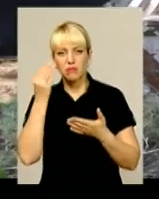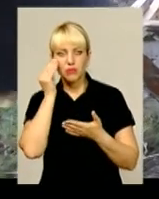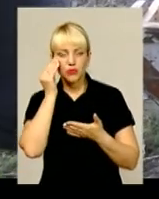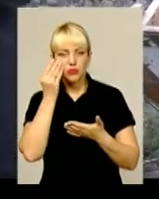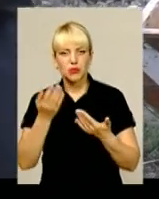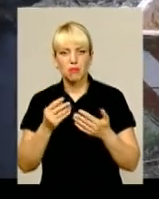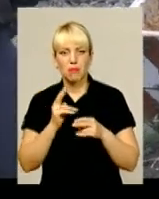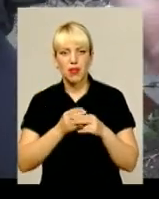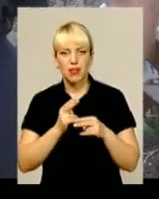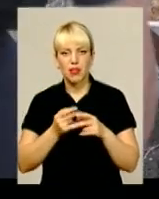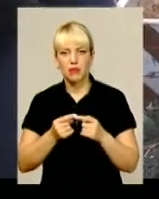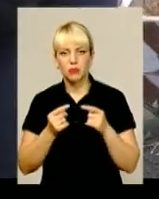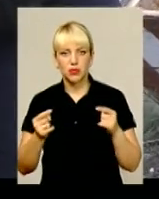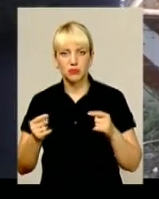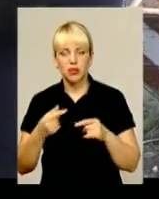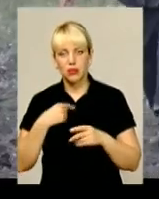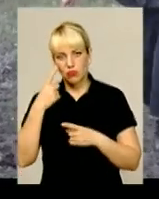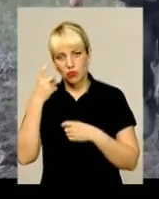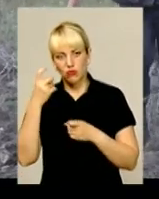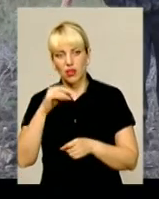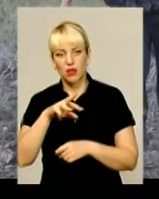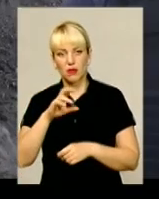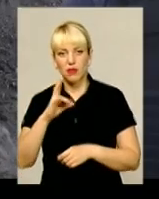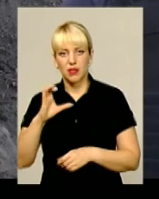і оперативно проінформував МНСників.